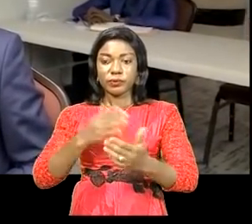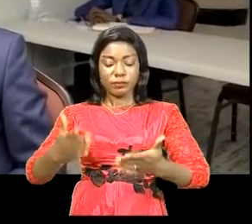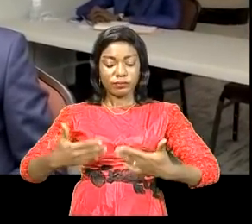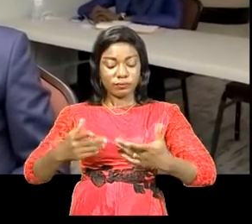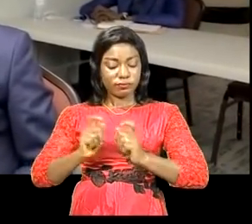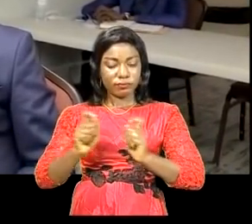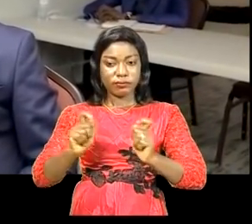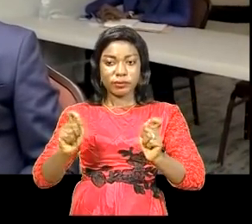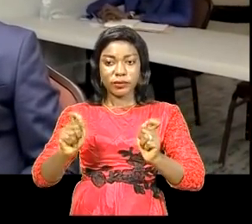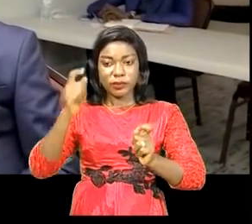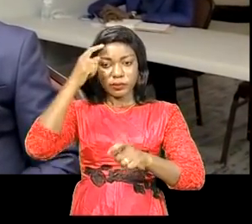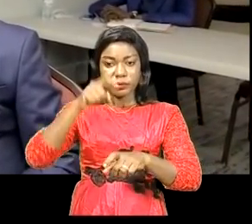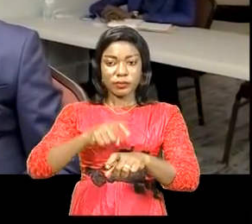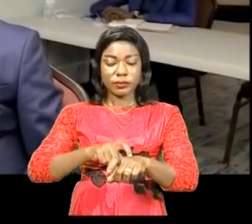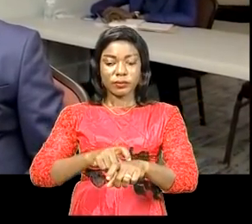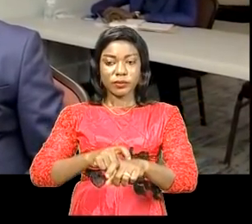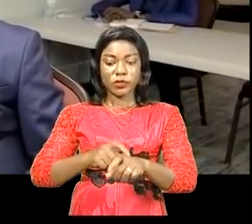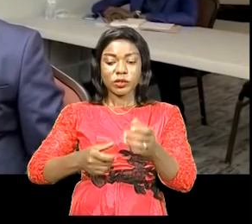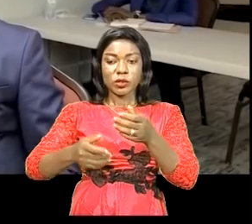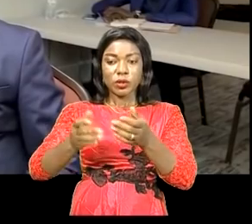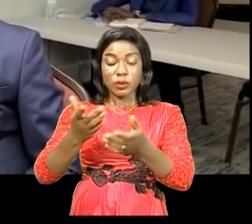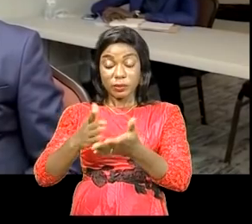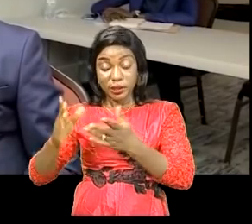pour ces moments que nous avons partagé ensemble